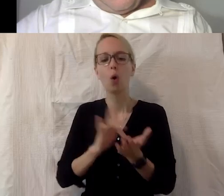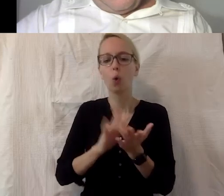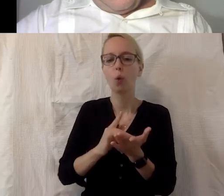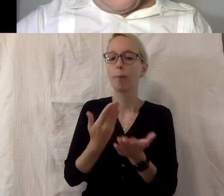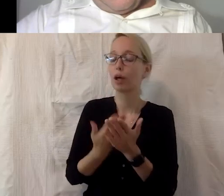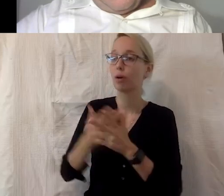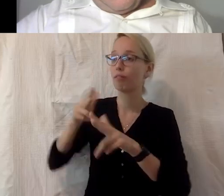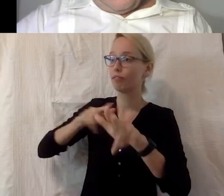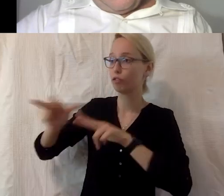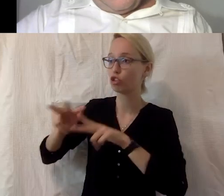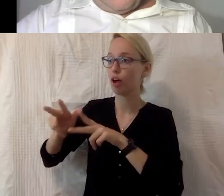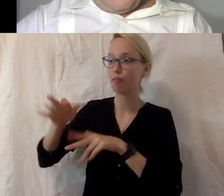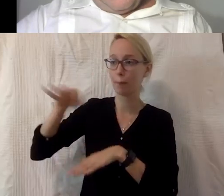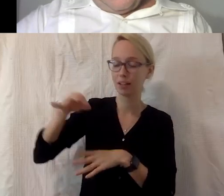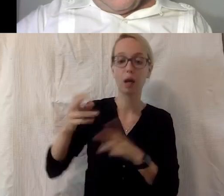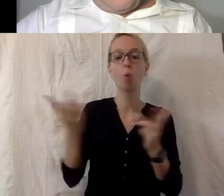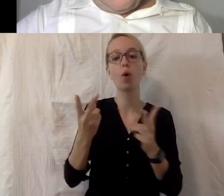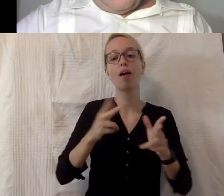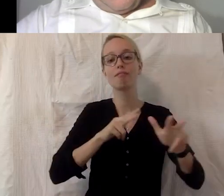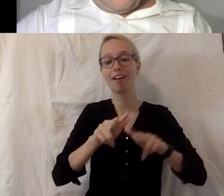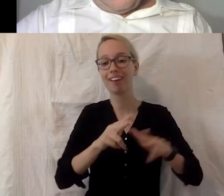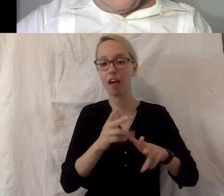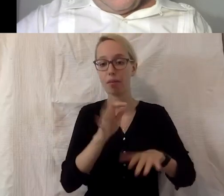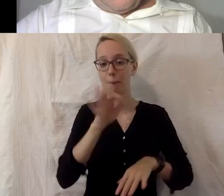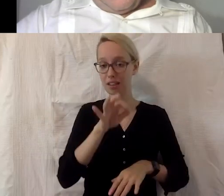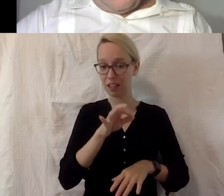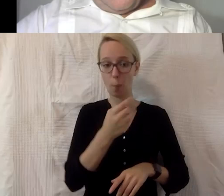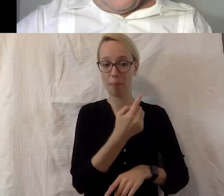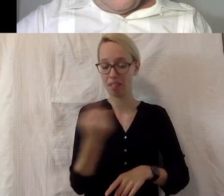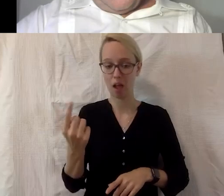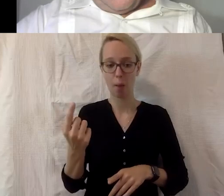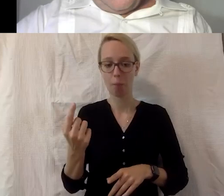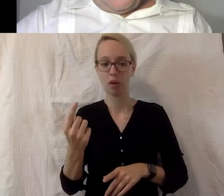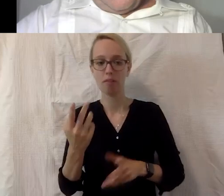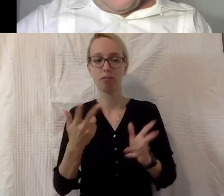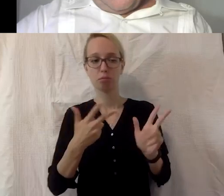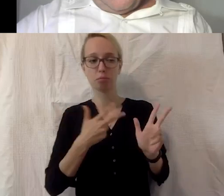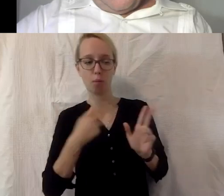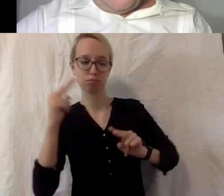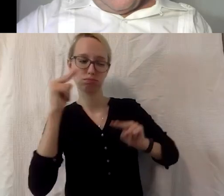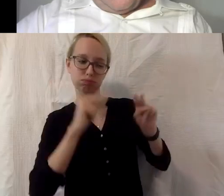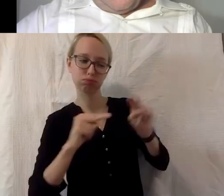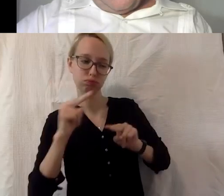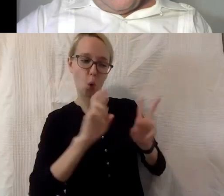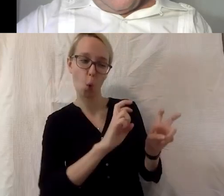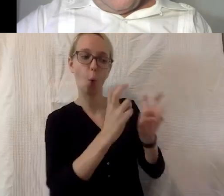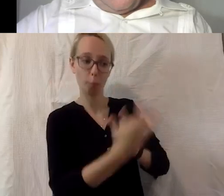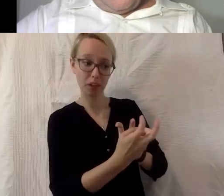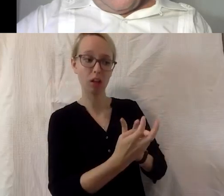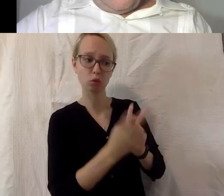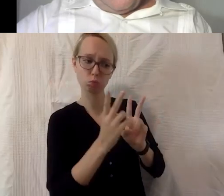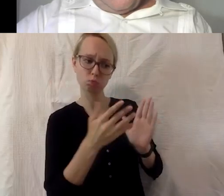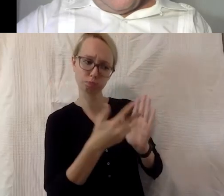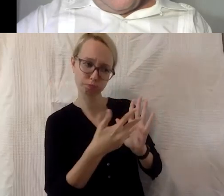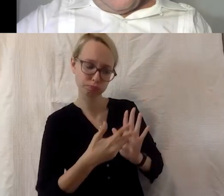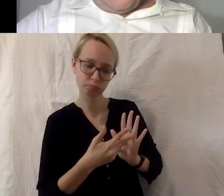Verkehrsministerium, von denen kommt dann eben nicht die sogenannte Marktüberwachung, also die Überwachung, ob das auch wirklich umgesetzt wird, sondern das geht